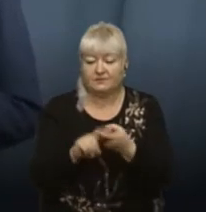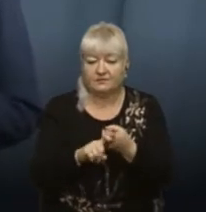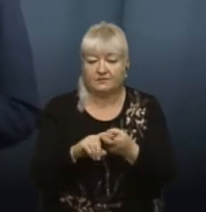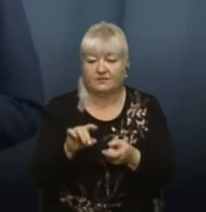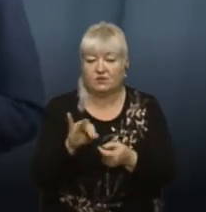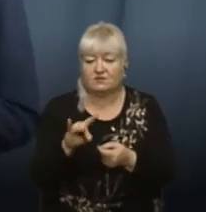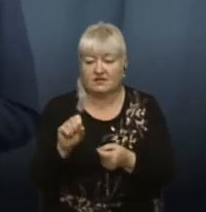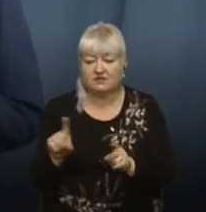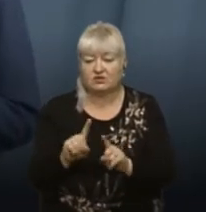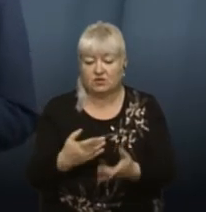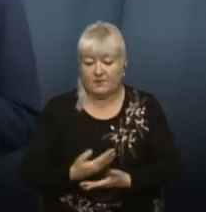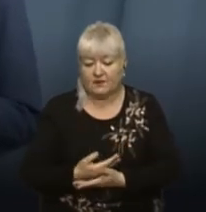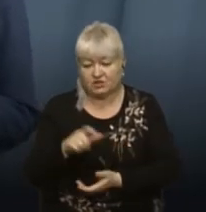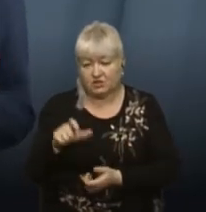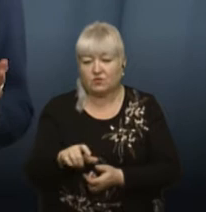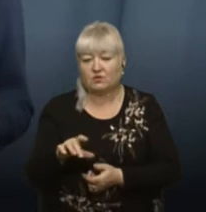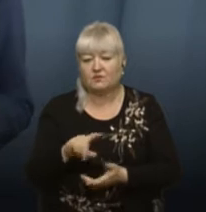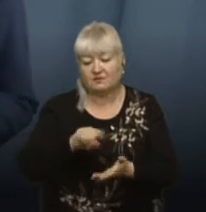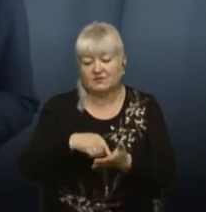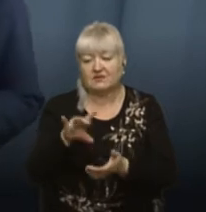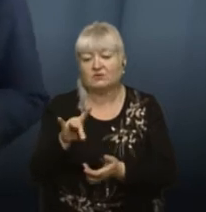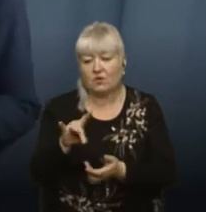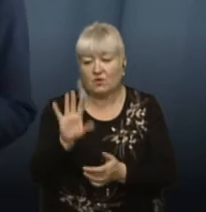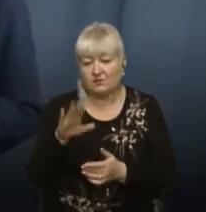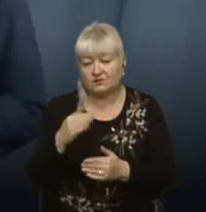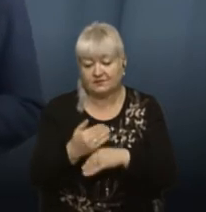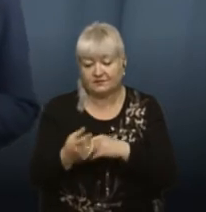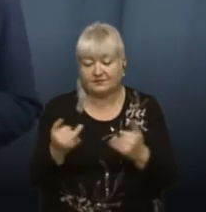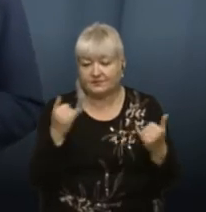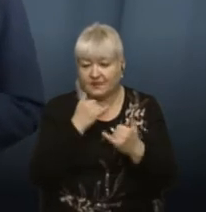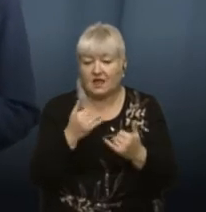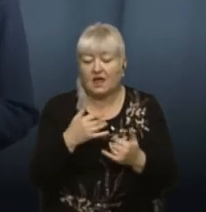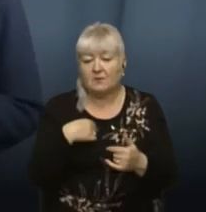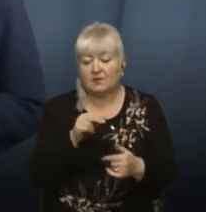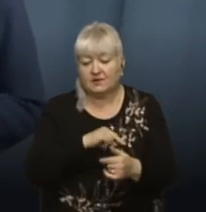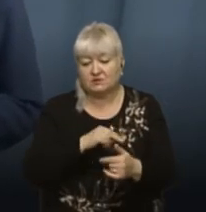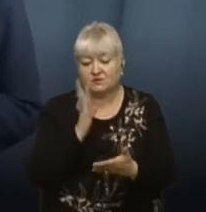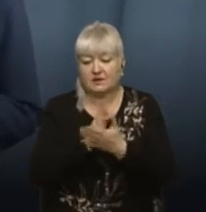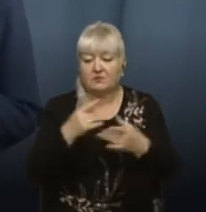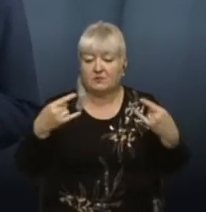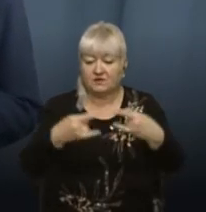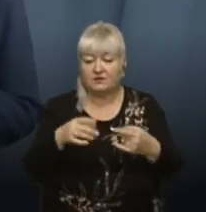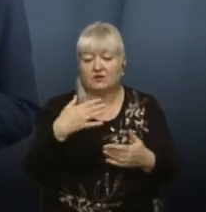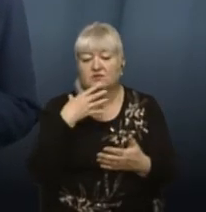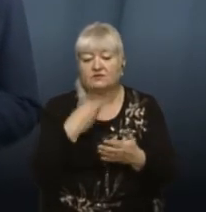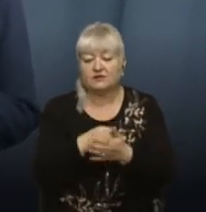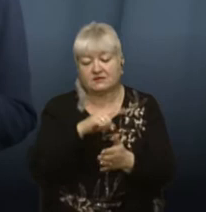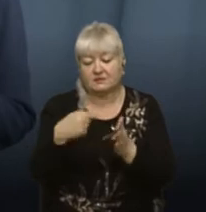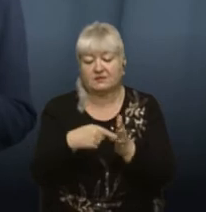яка є мешканкою міста Другобича. Я нагадаю, що ми працюємо в прямому ефірі. Свої запитання ви можете ставити за номером телефону